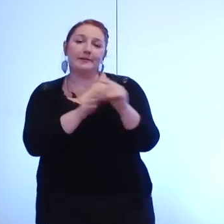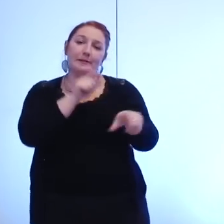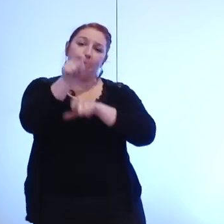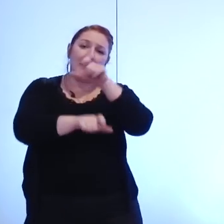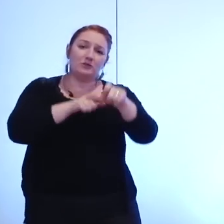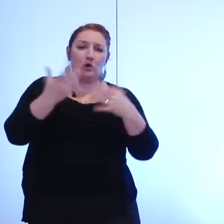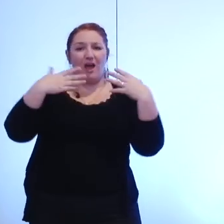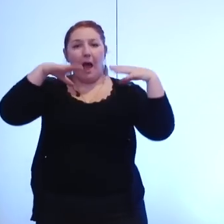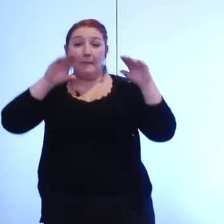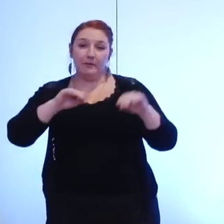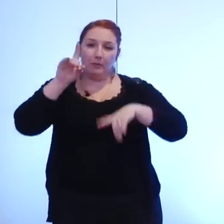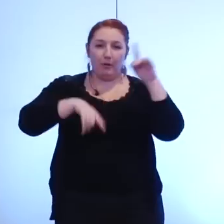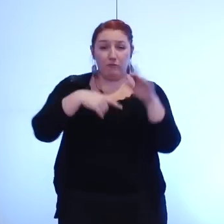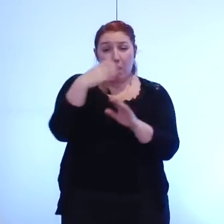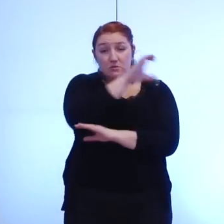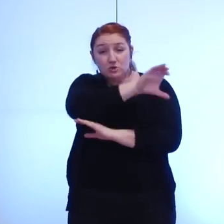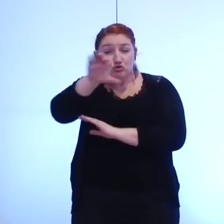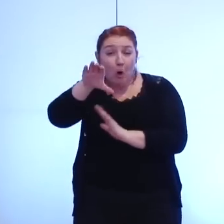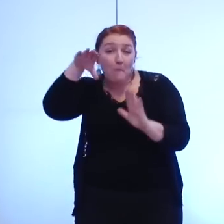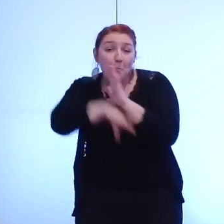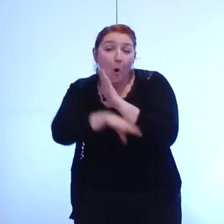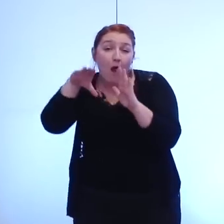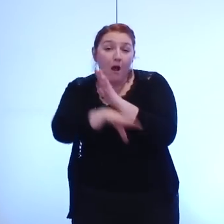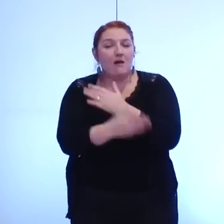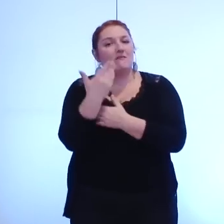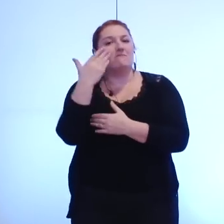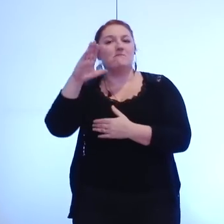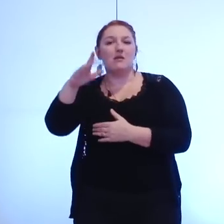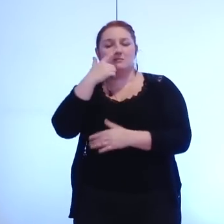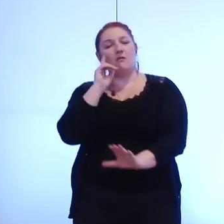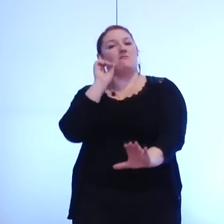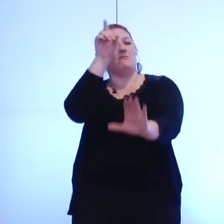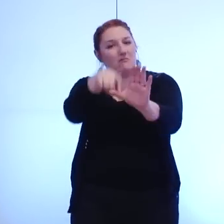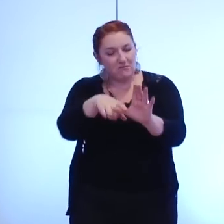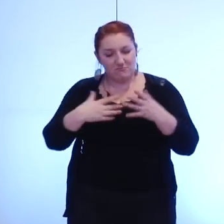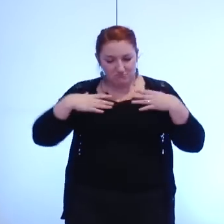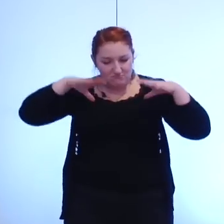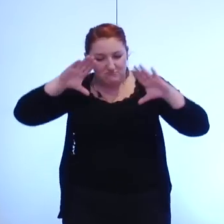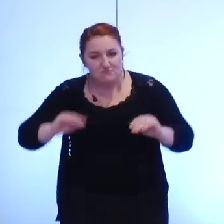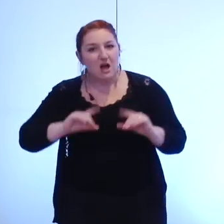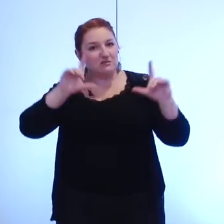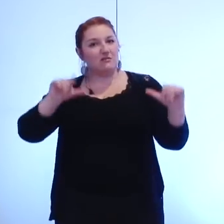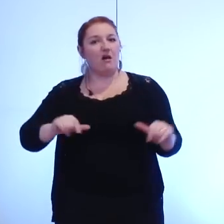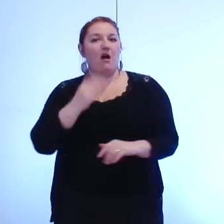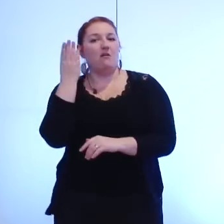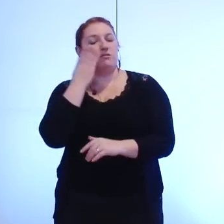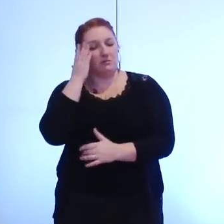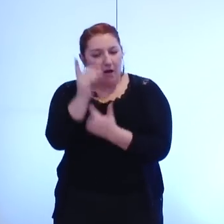inférieurs à la centaine et qui doivent pleinement trouver sa place dans cette construction métropolitaine